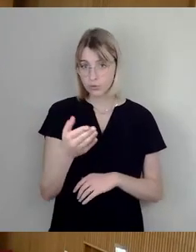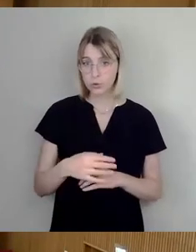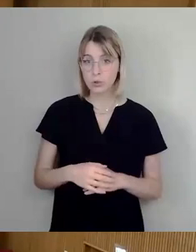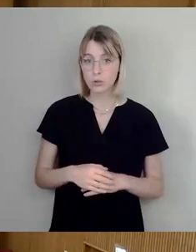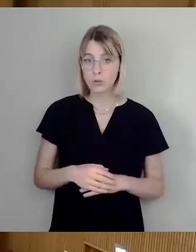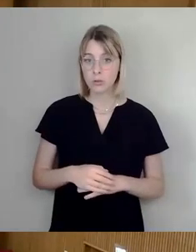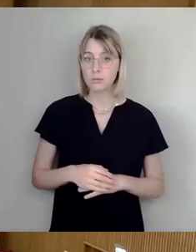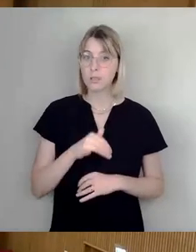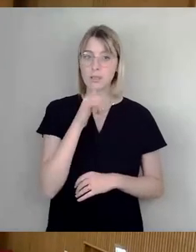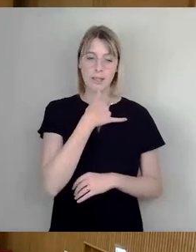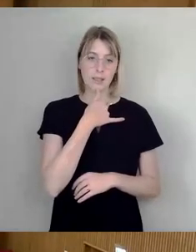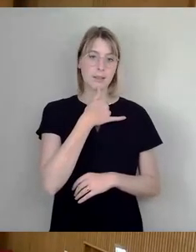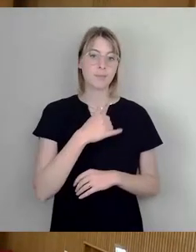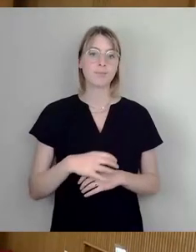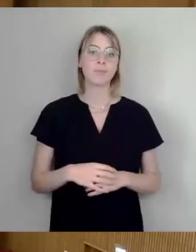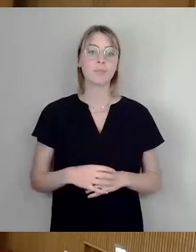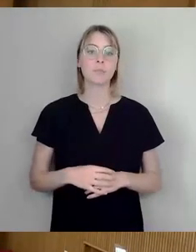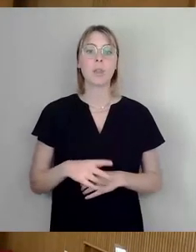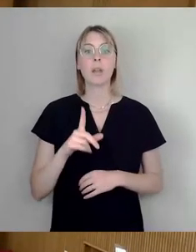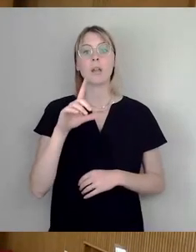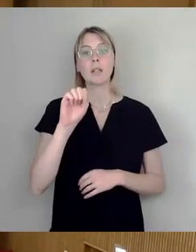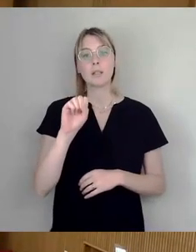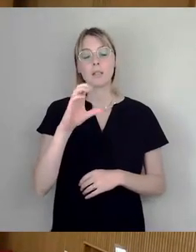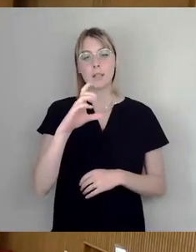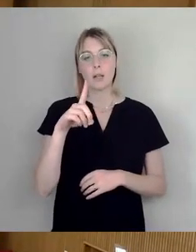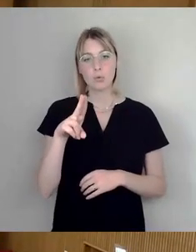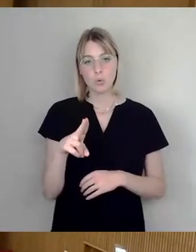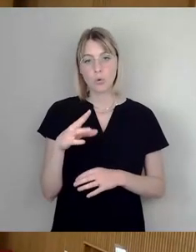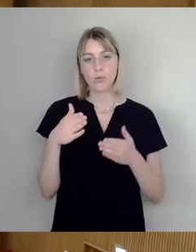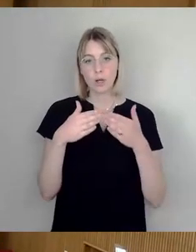Nein? Dann CDU-Fraktion Mario Schmidt, bitte.